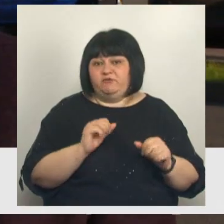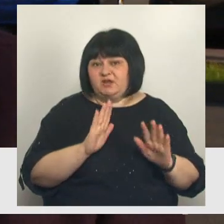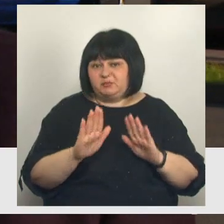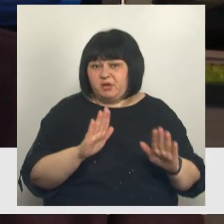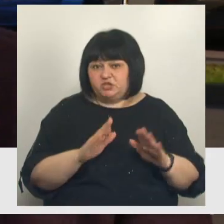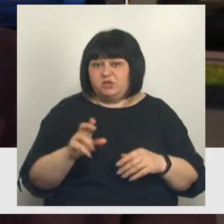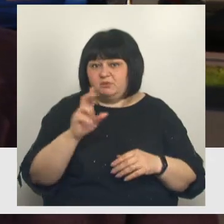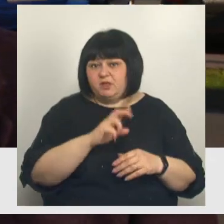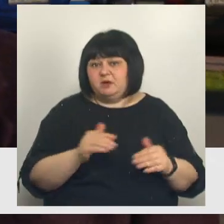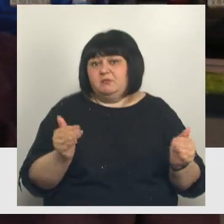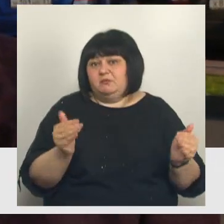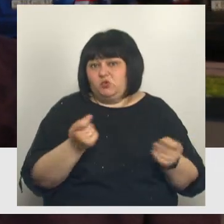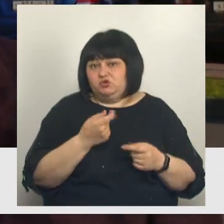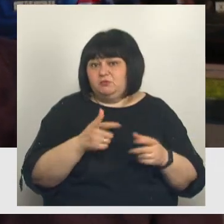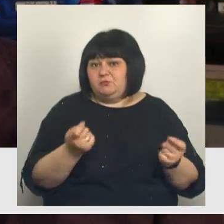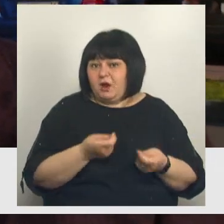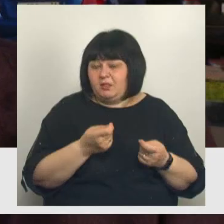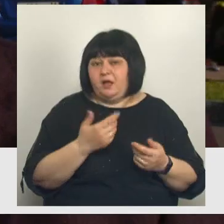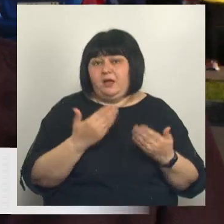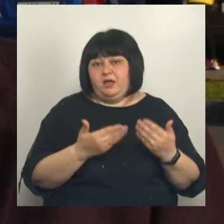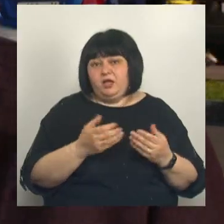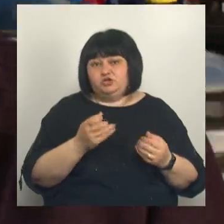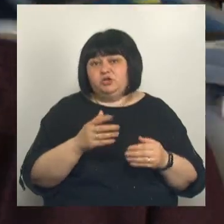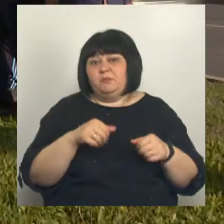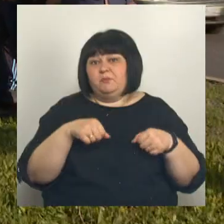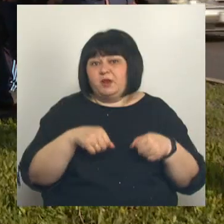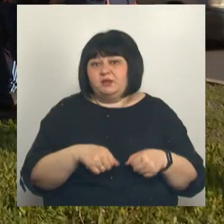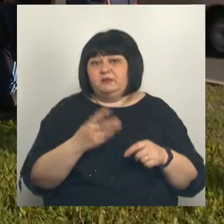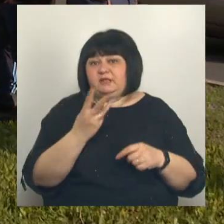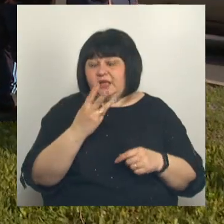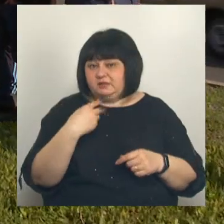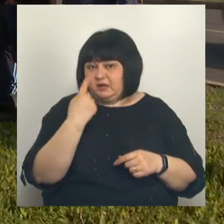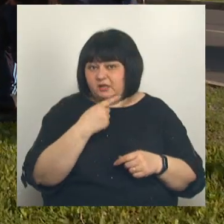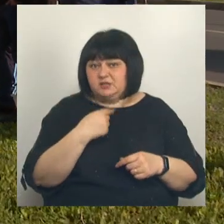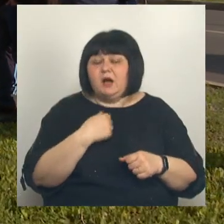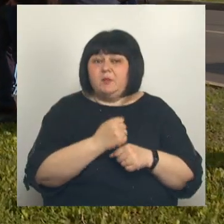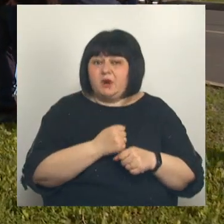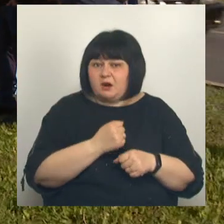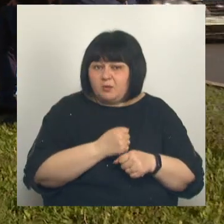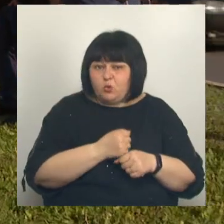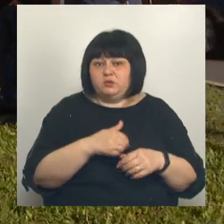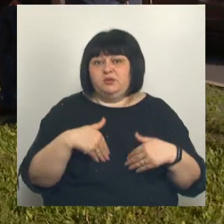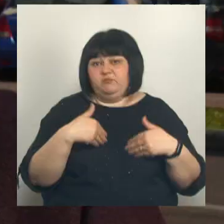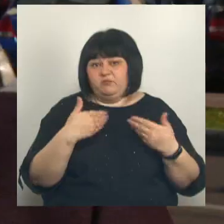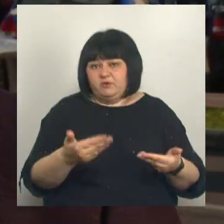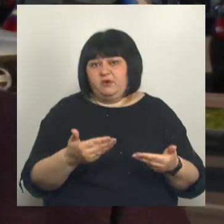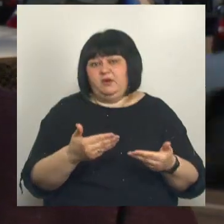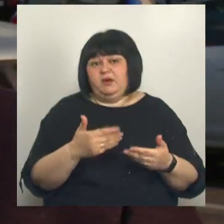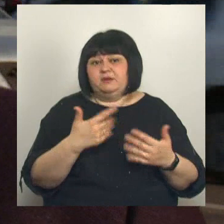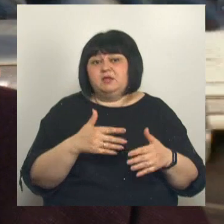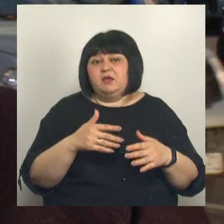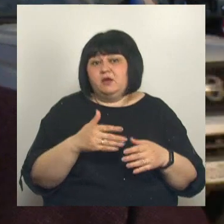находятся в ограниченном количестве. Либо обременены сетями и правами третьих лиц. Проработаем, конечно, предложенный вариант размещения в районе гаражных